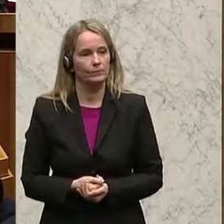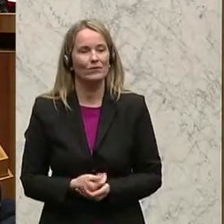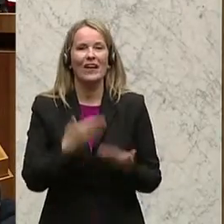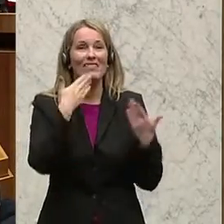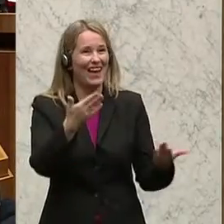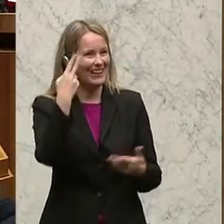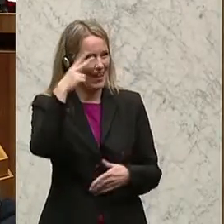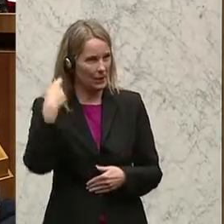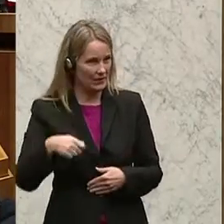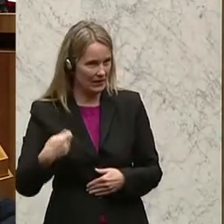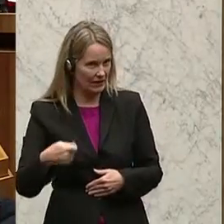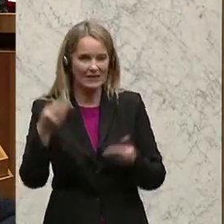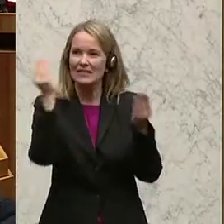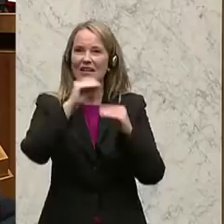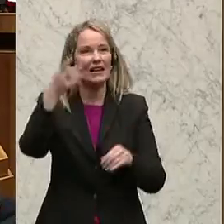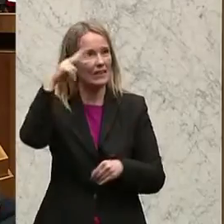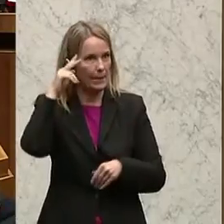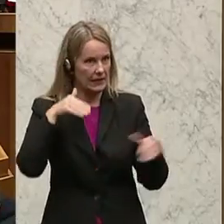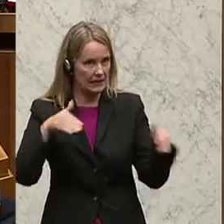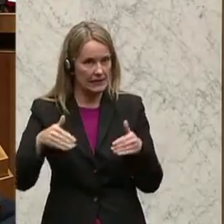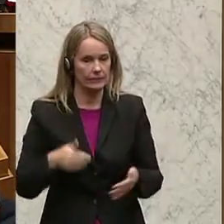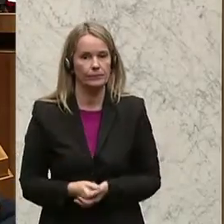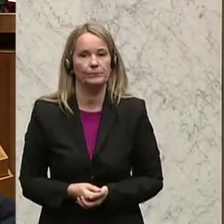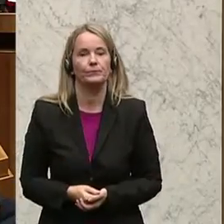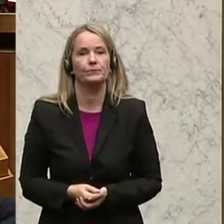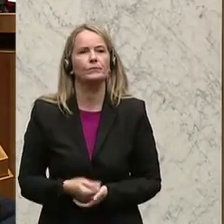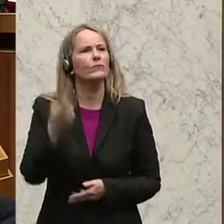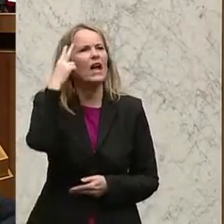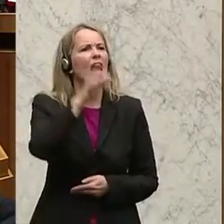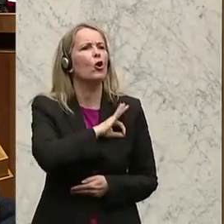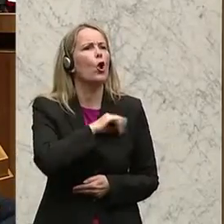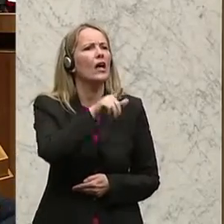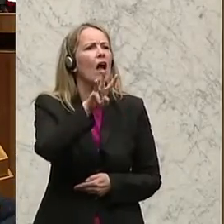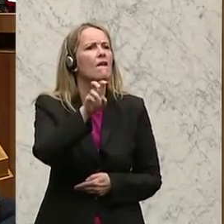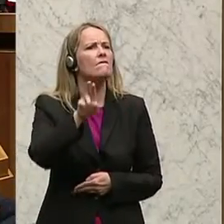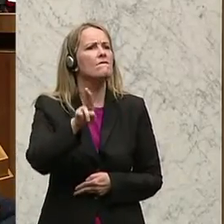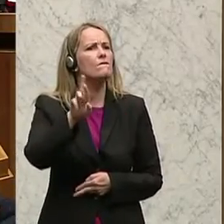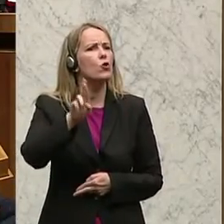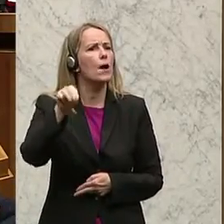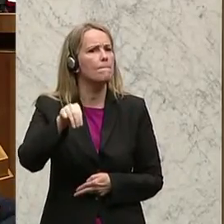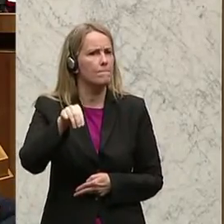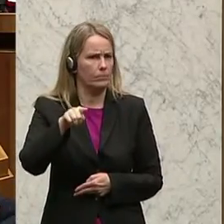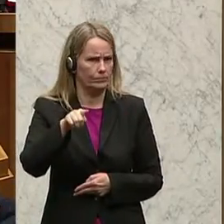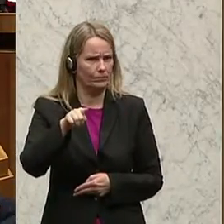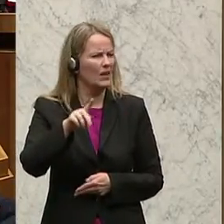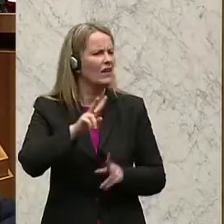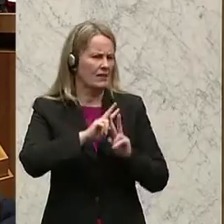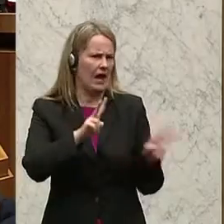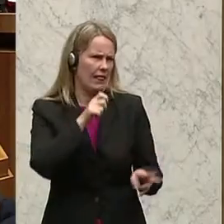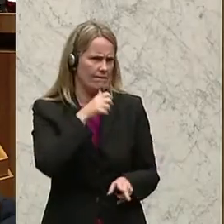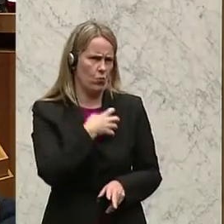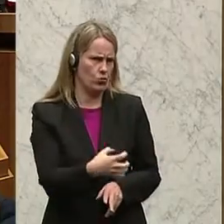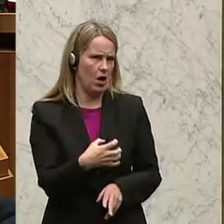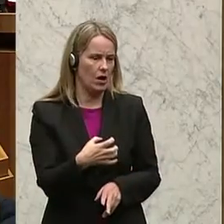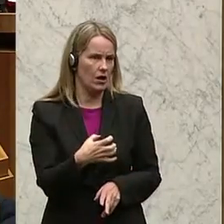hat ihre Heimat in der Grünen-Partei in Tirol. Herr Kollege Wurm, kein Wunder,